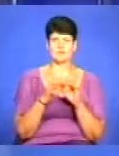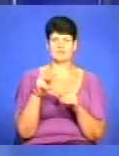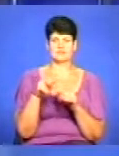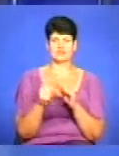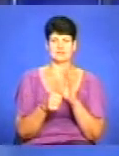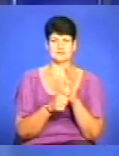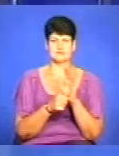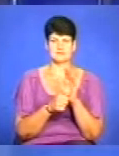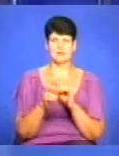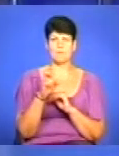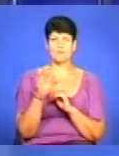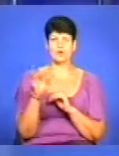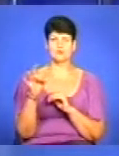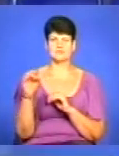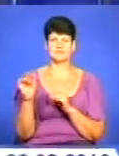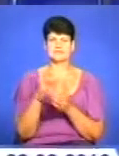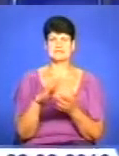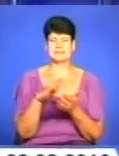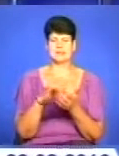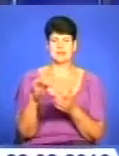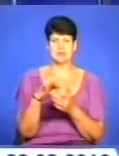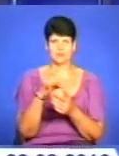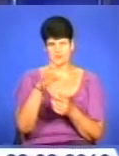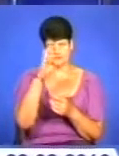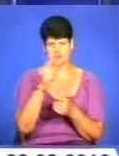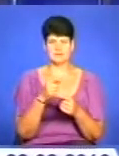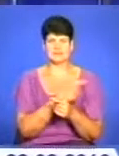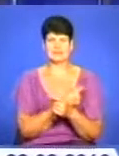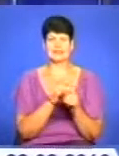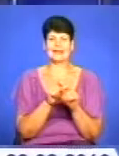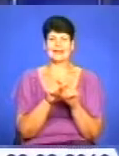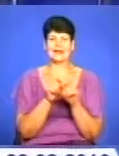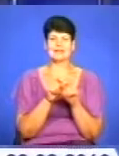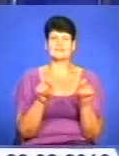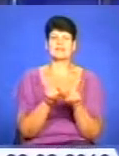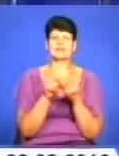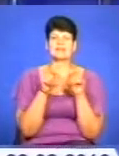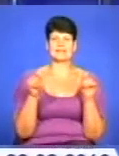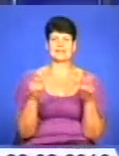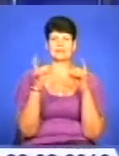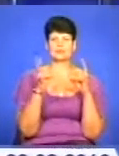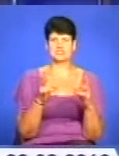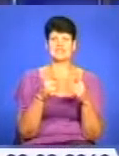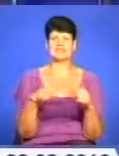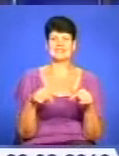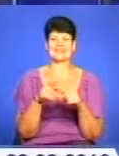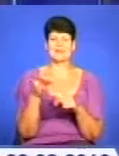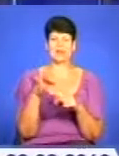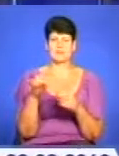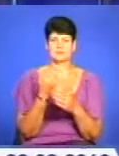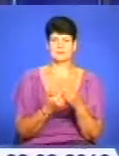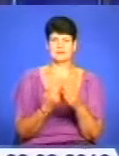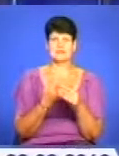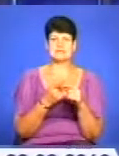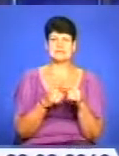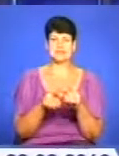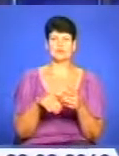У Борщівській центральній районі комунальній лікарні відкрили травматологічне відділення європейського зразка. Це допоможе вивести